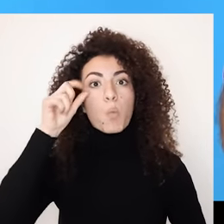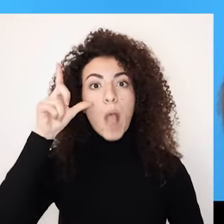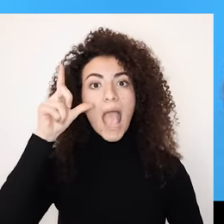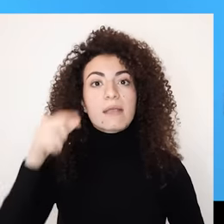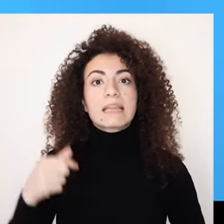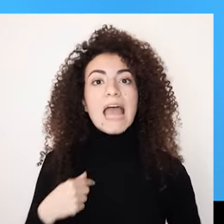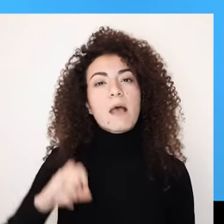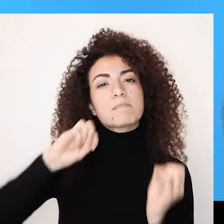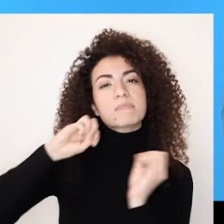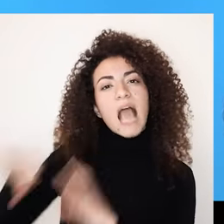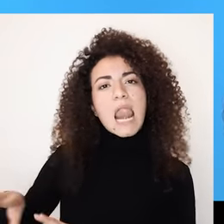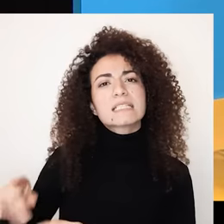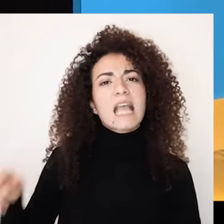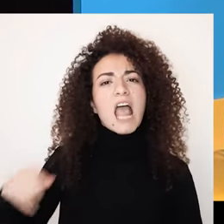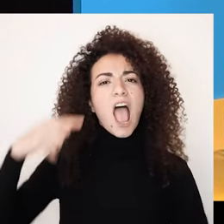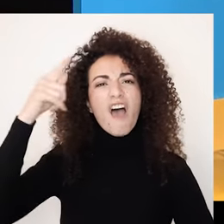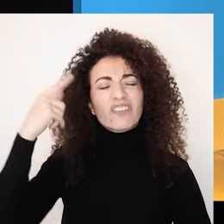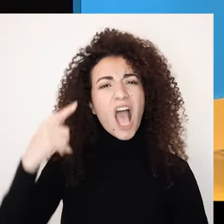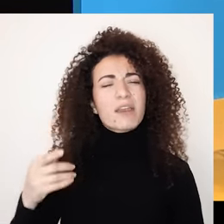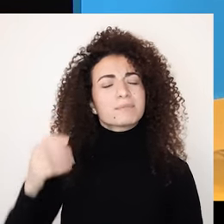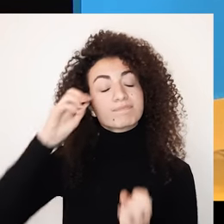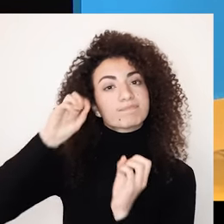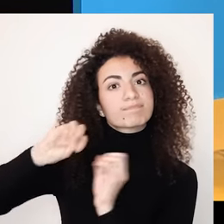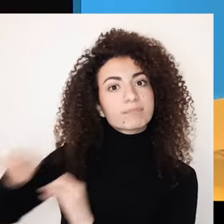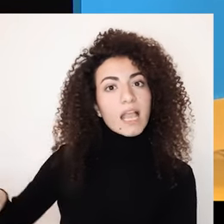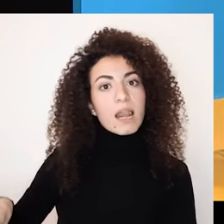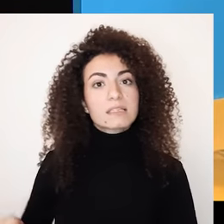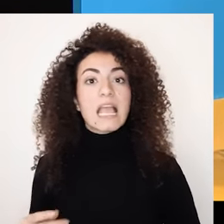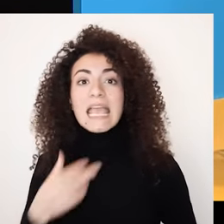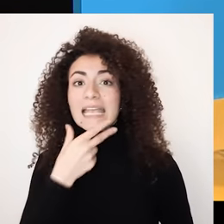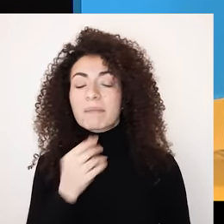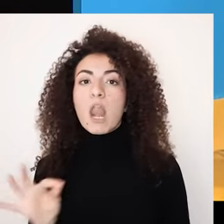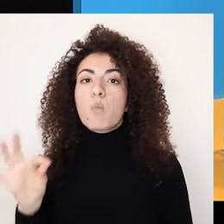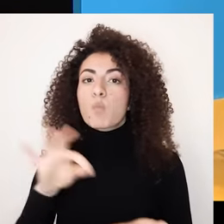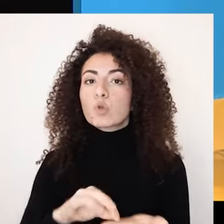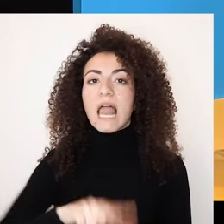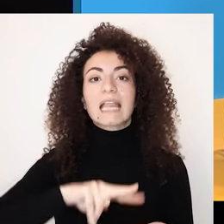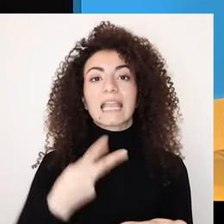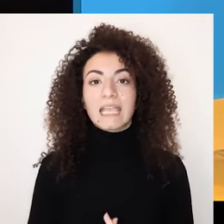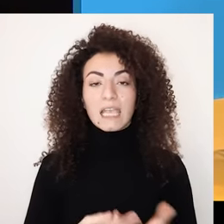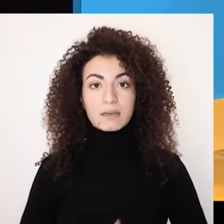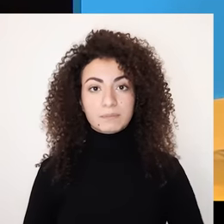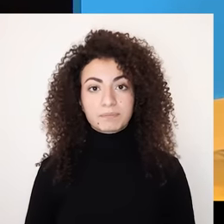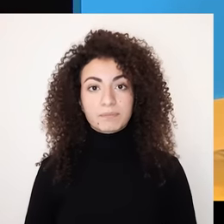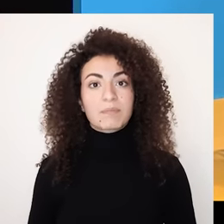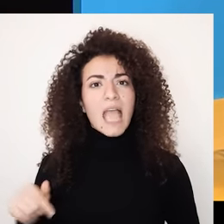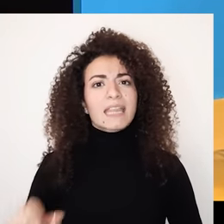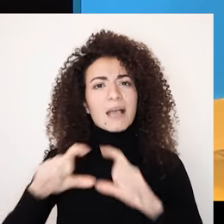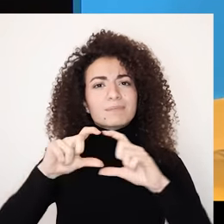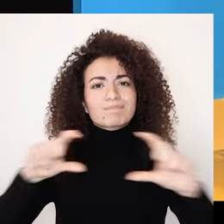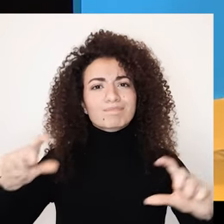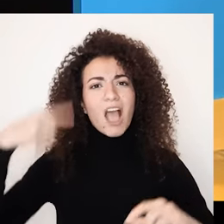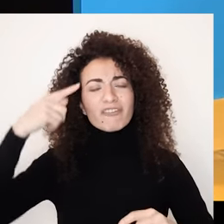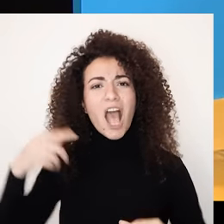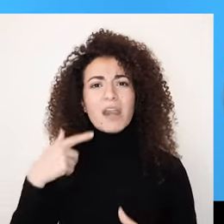خطوة بمسيرة التغيير والمهم أيضاً نعرف أنه تبني هالحكم المسبق ممكن يشكل قاعدة ومصدر